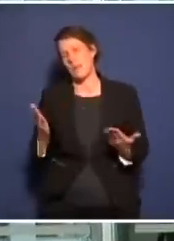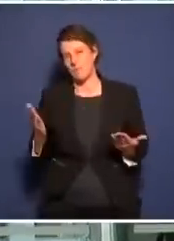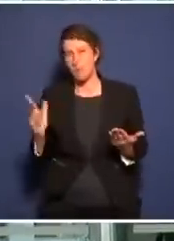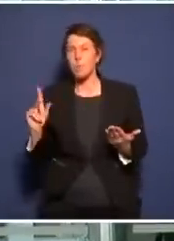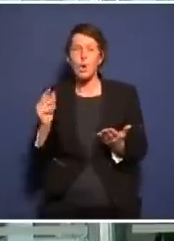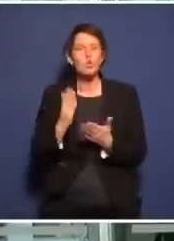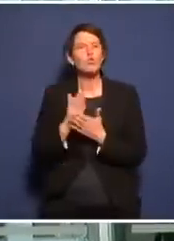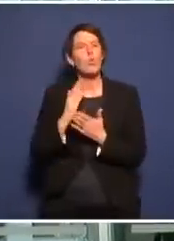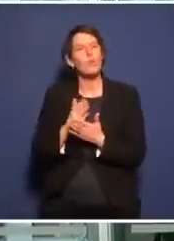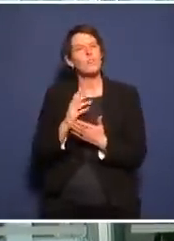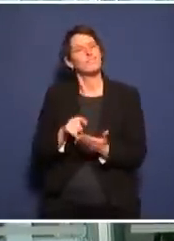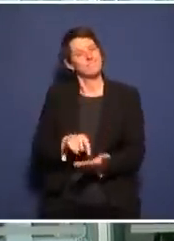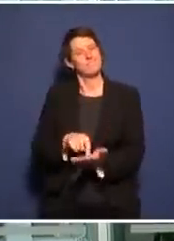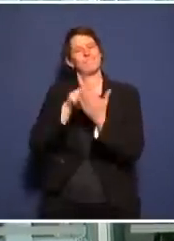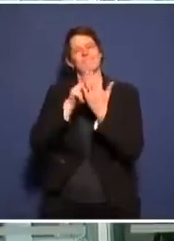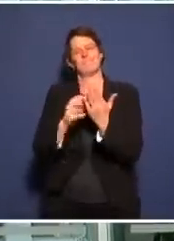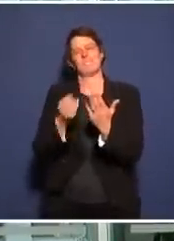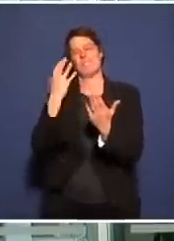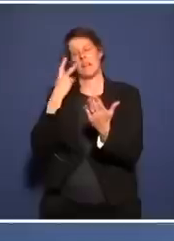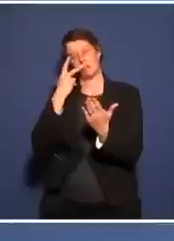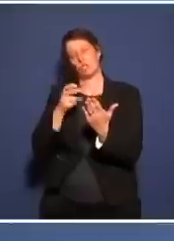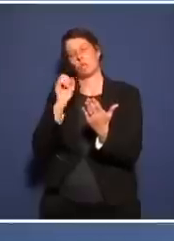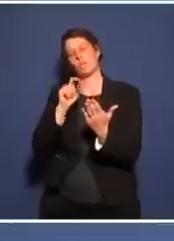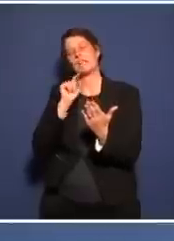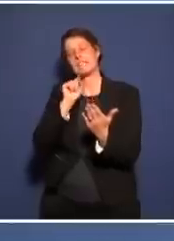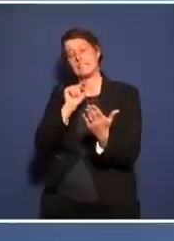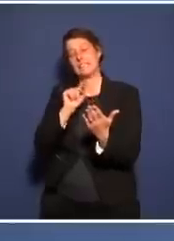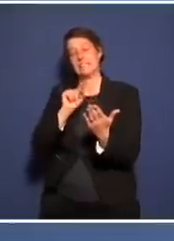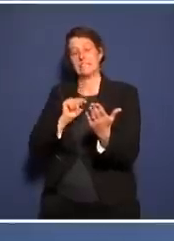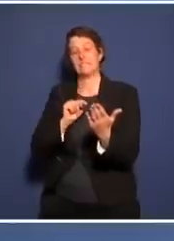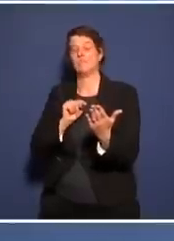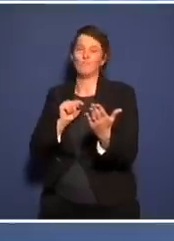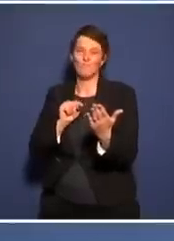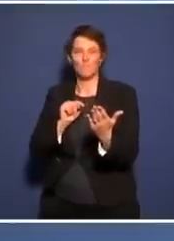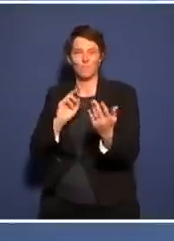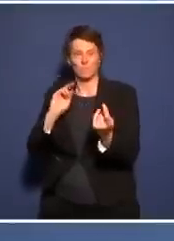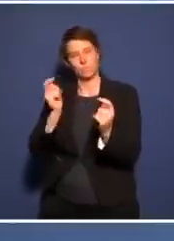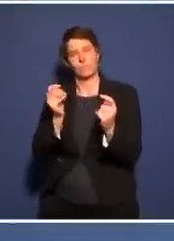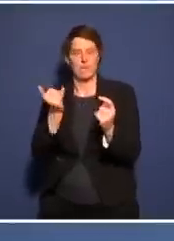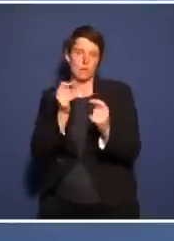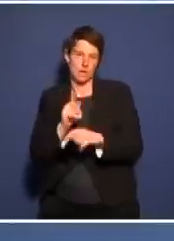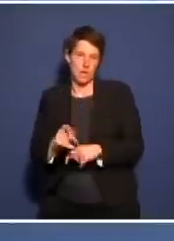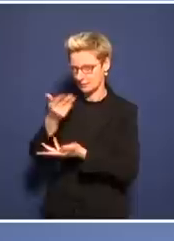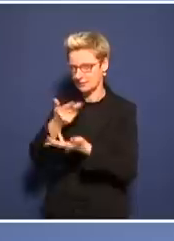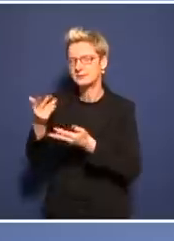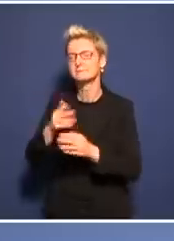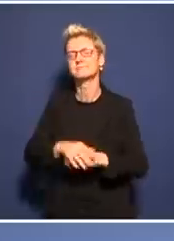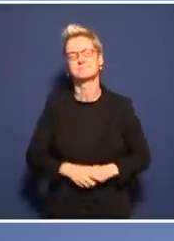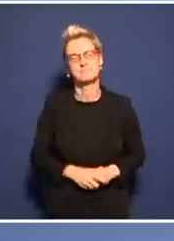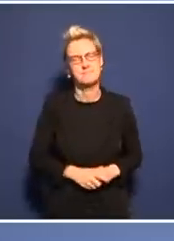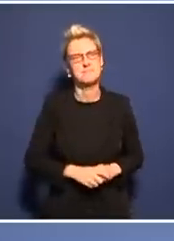Die Wand ist von alleine zurückgegangen und die Inzidenzen sinken. Schachmatt.